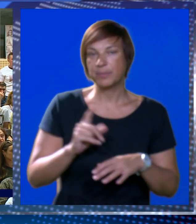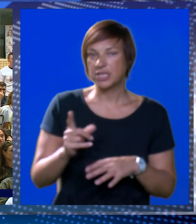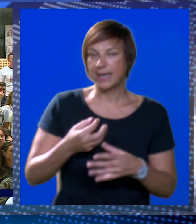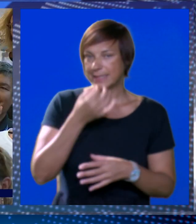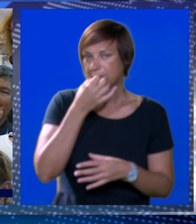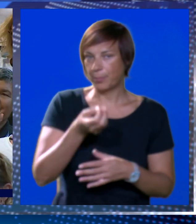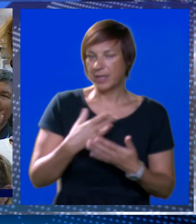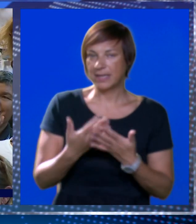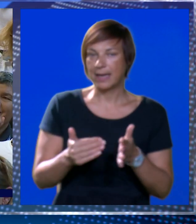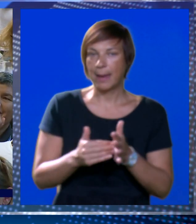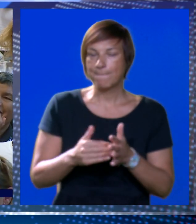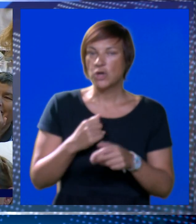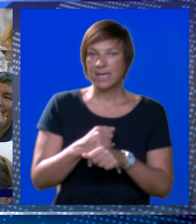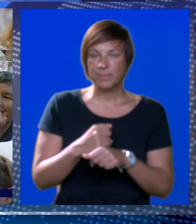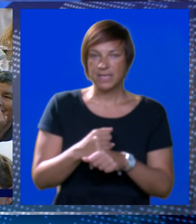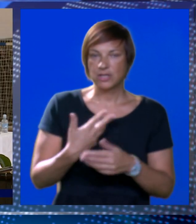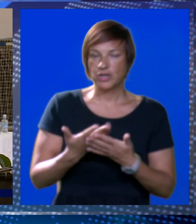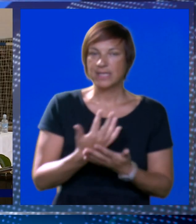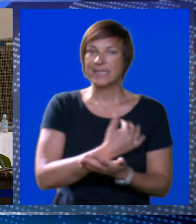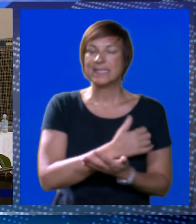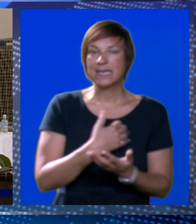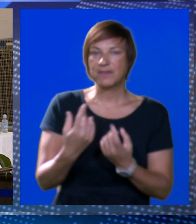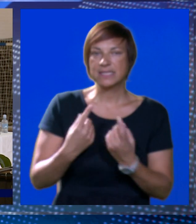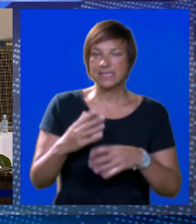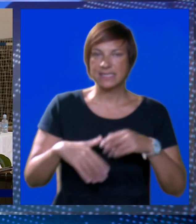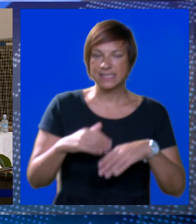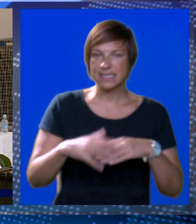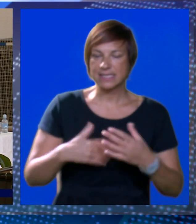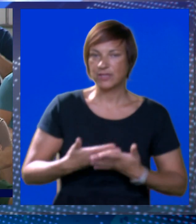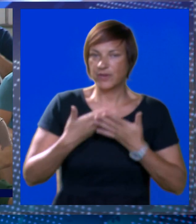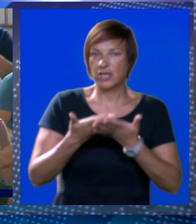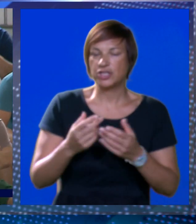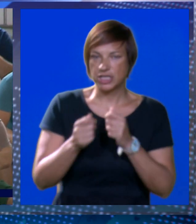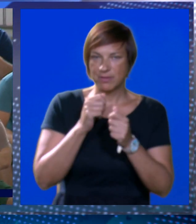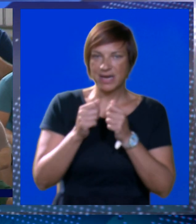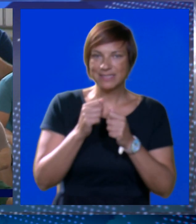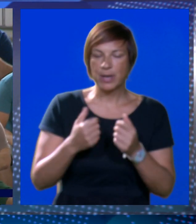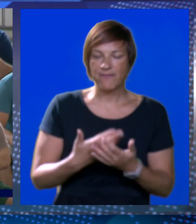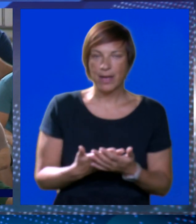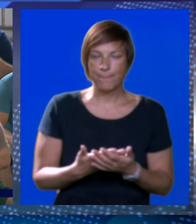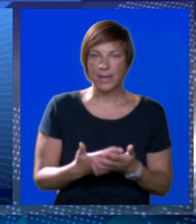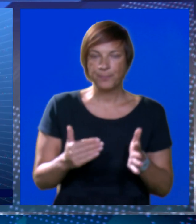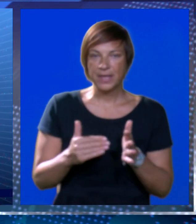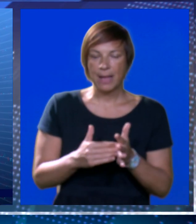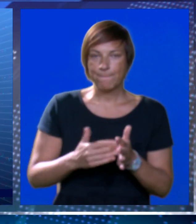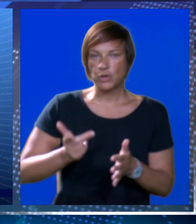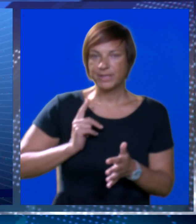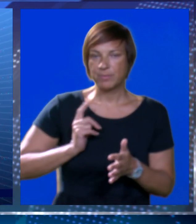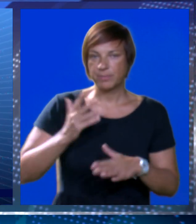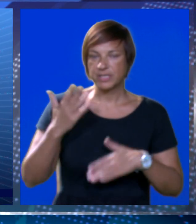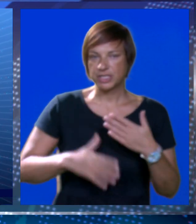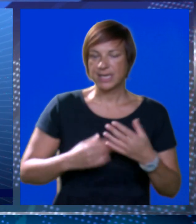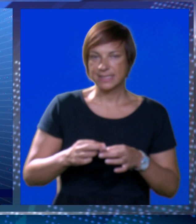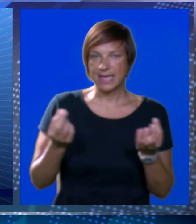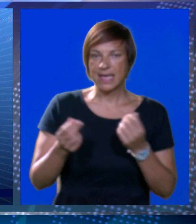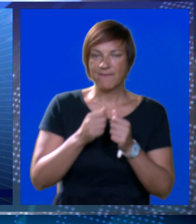mišljenja, niz pitanja i potrebnih dorada. Iz hrvatskih cesta zadovoljni održanim raspravama. Potrebno je pričekat